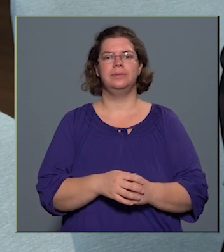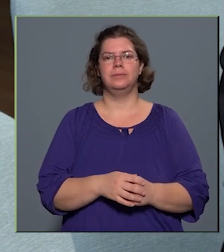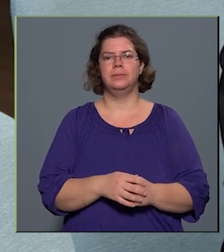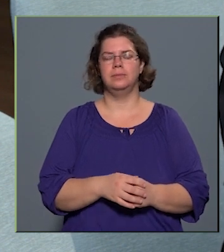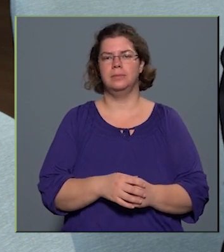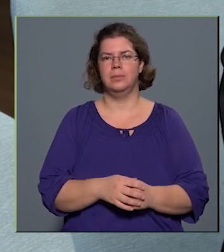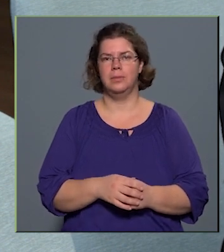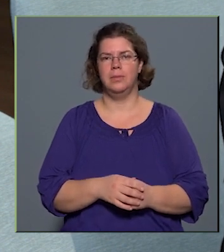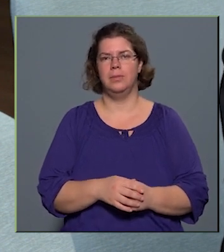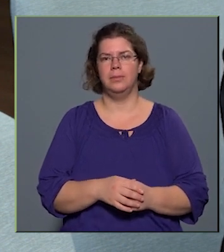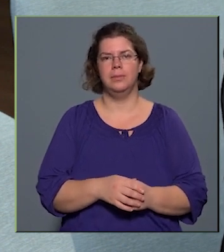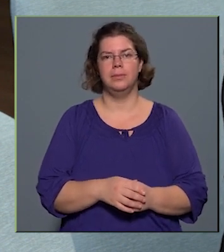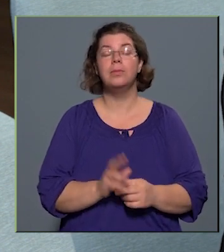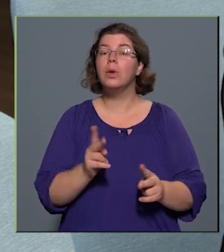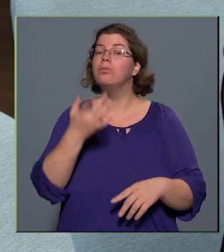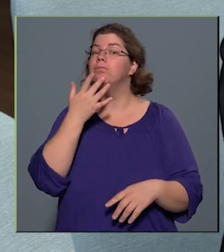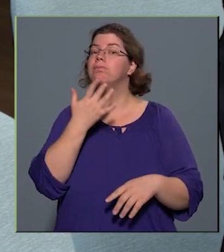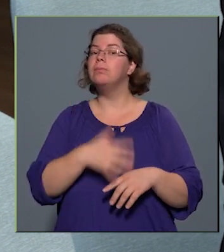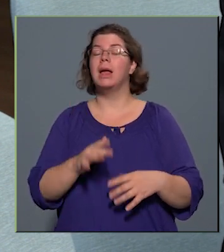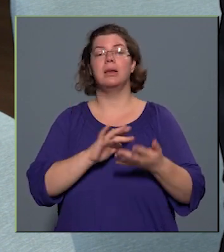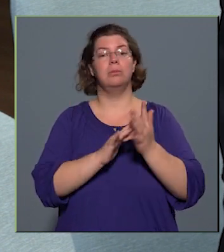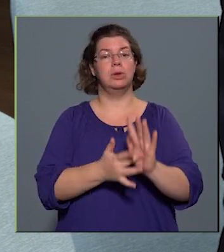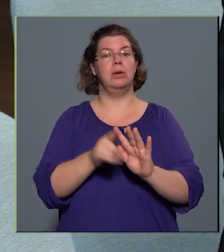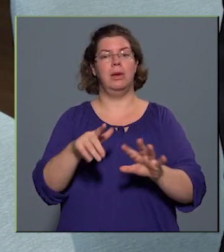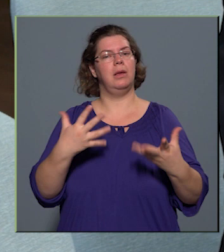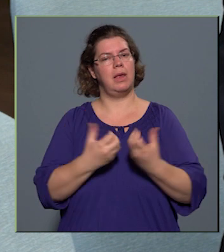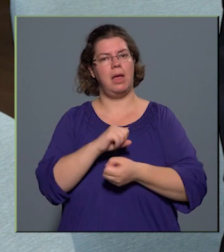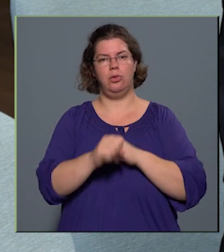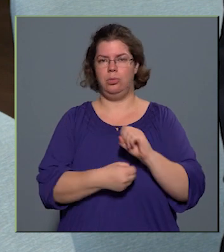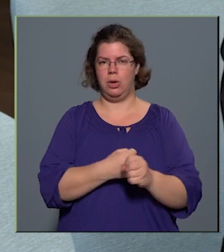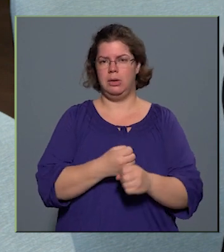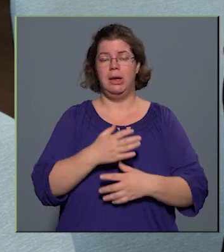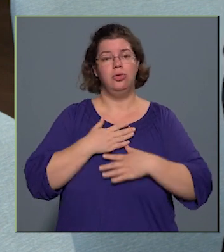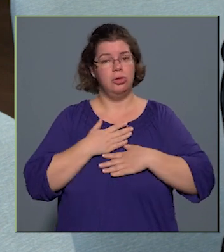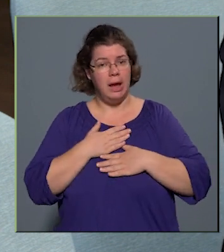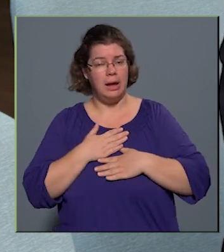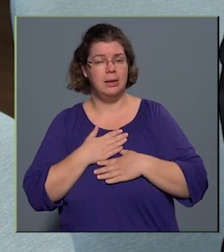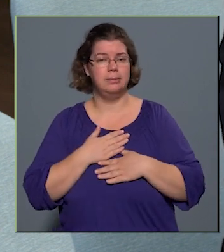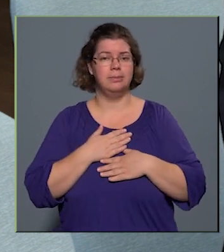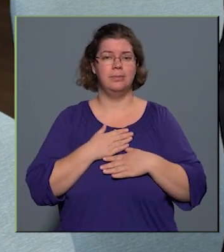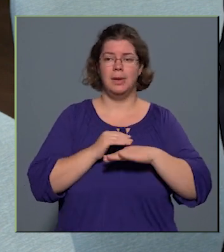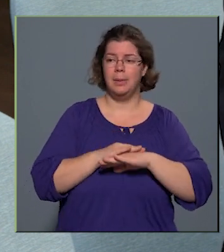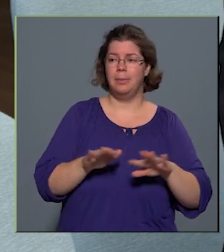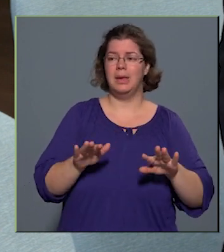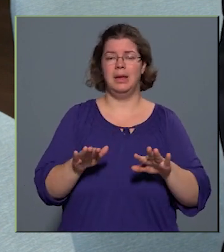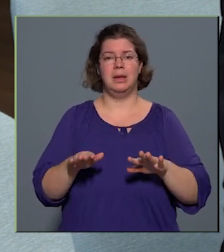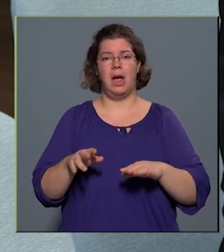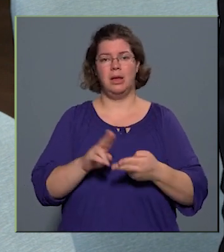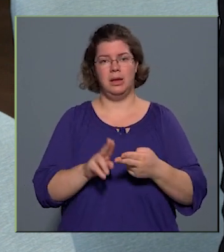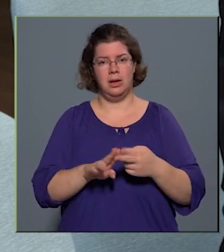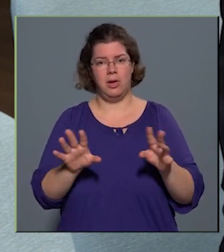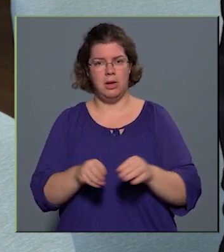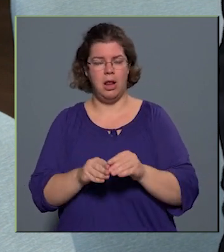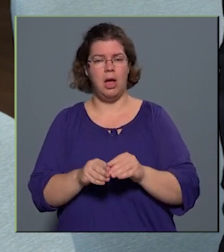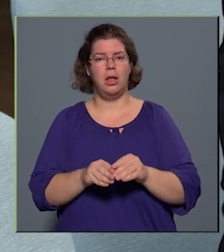példamutató ez az együttműködés. Számomra mind a hivatallal,